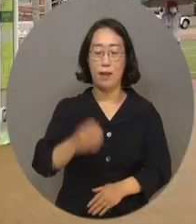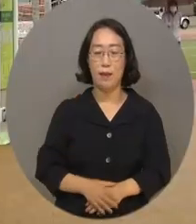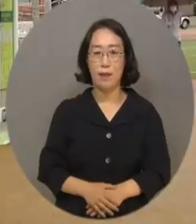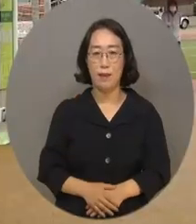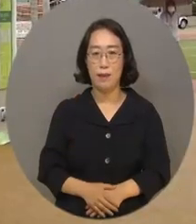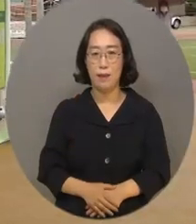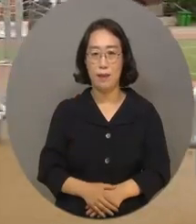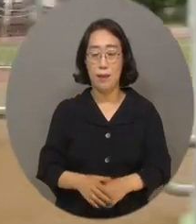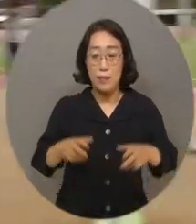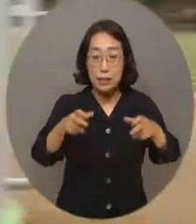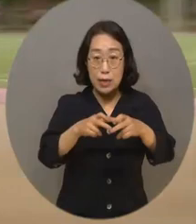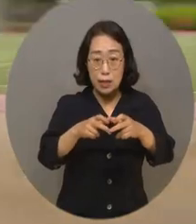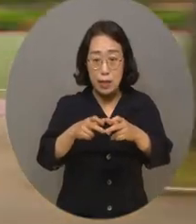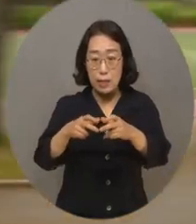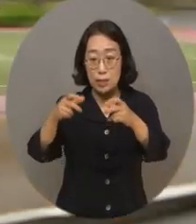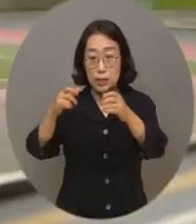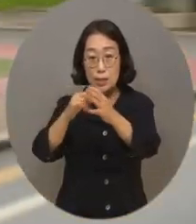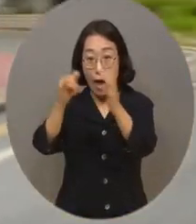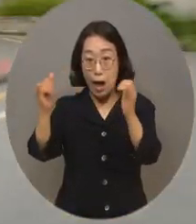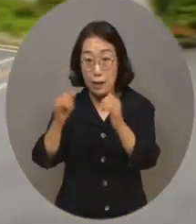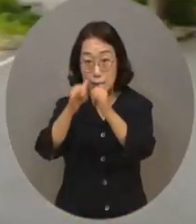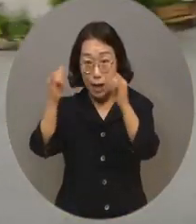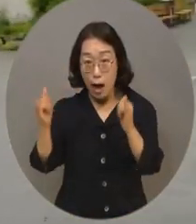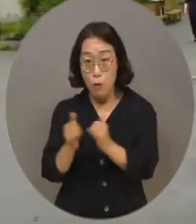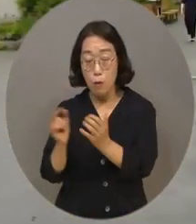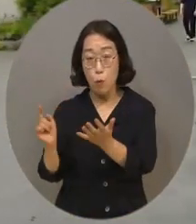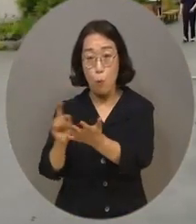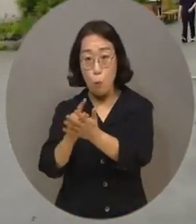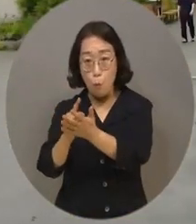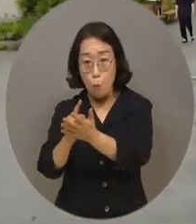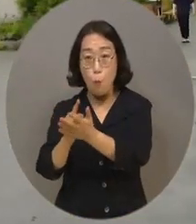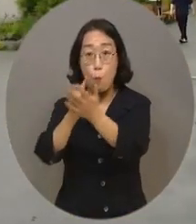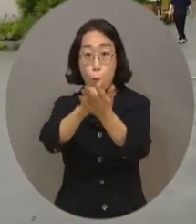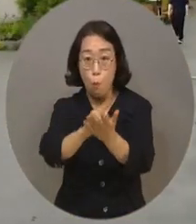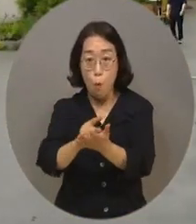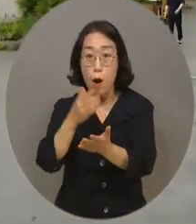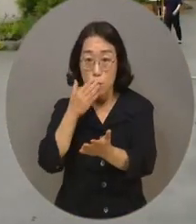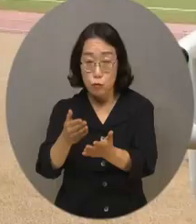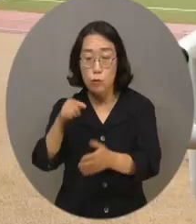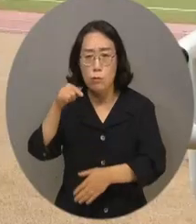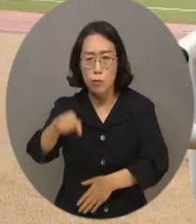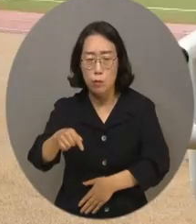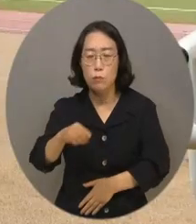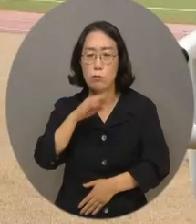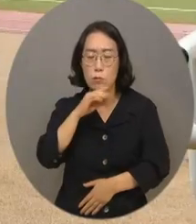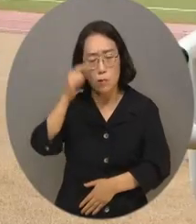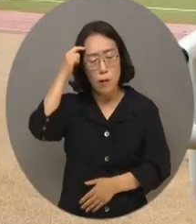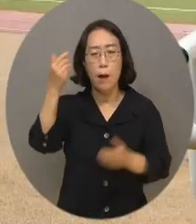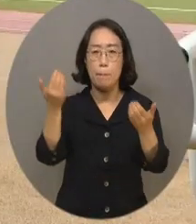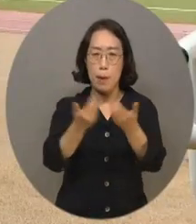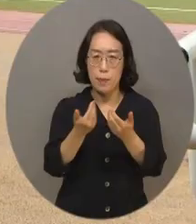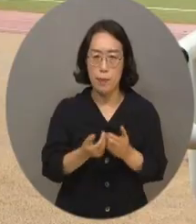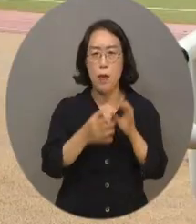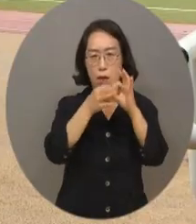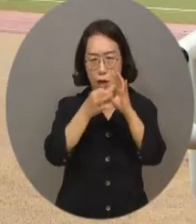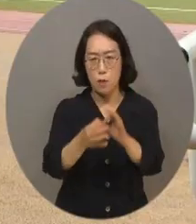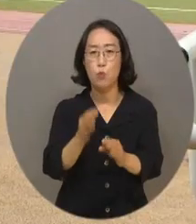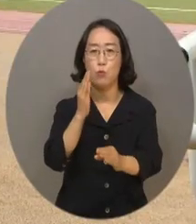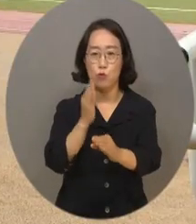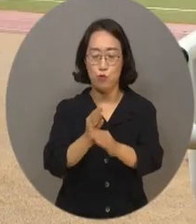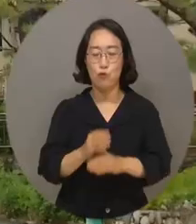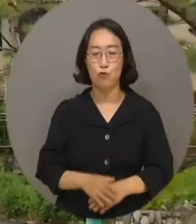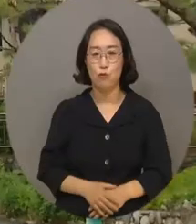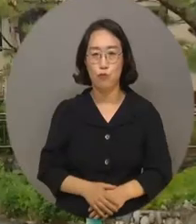장애인의 지역사회 자립이 현실로 이뤄지고 있는 가운데 이를 둘러싼 첨예한 대립이 계속돼 왔습니다.